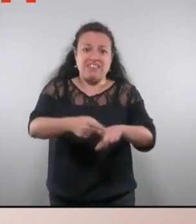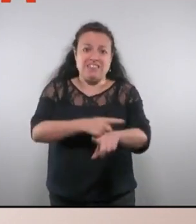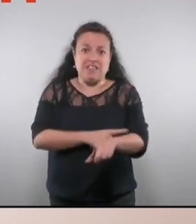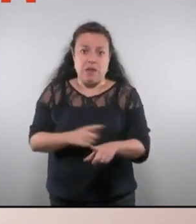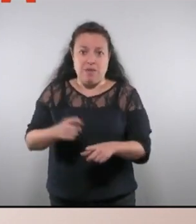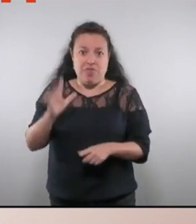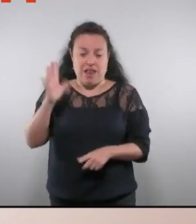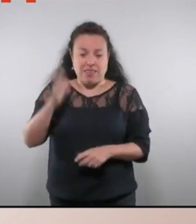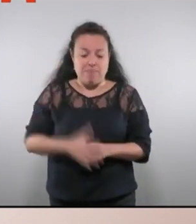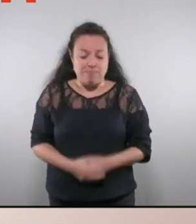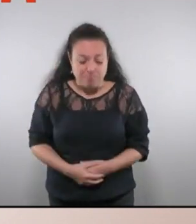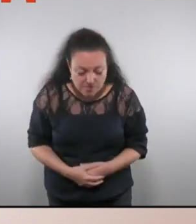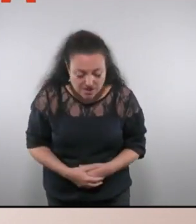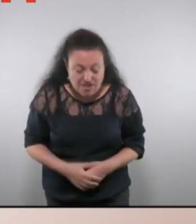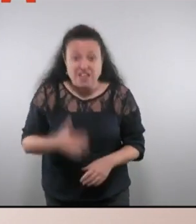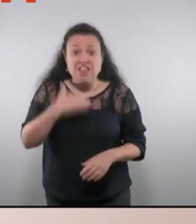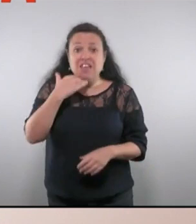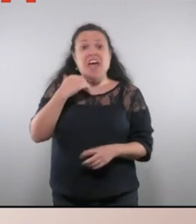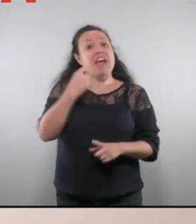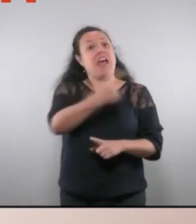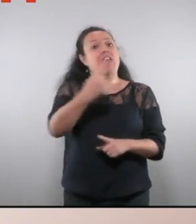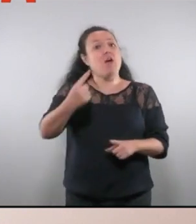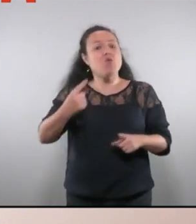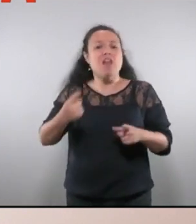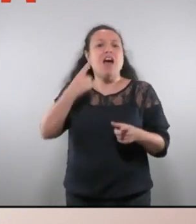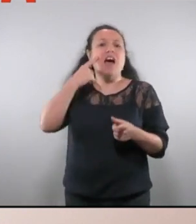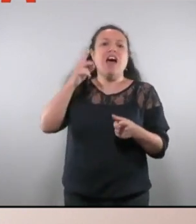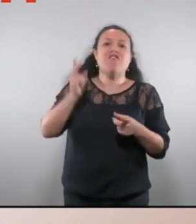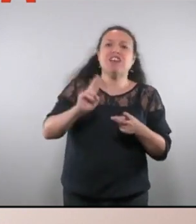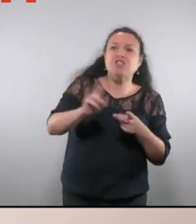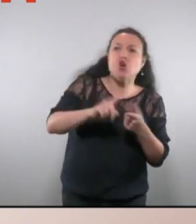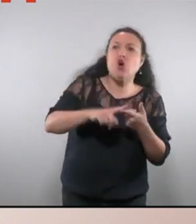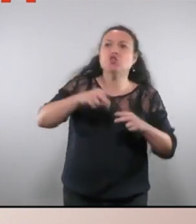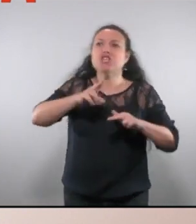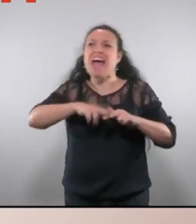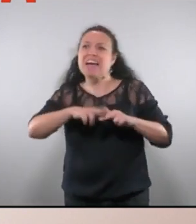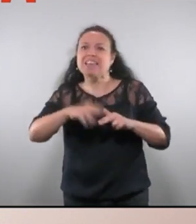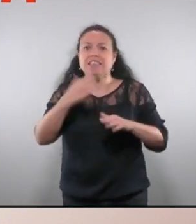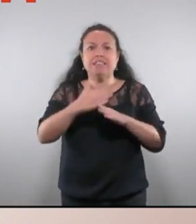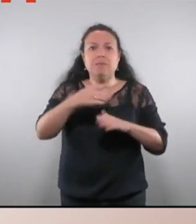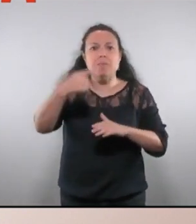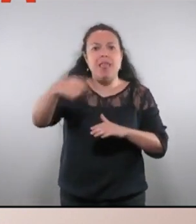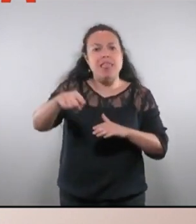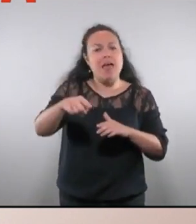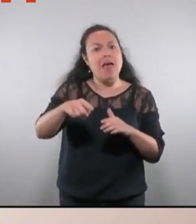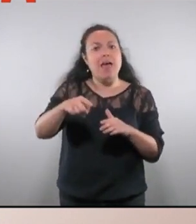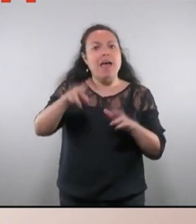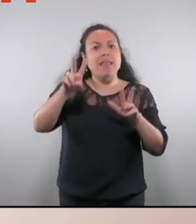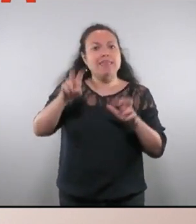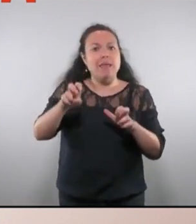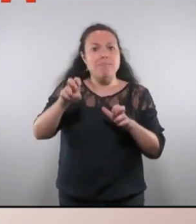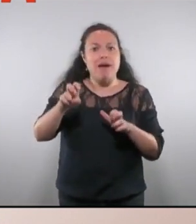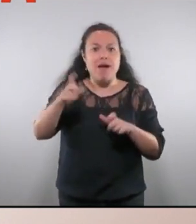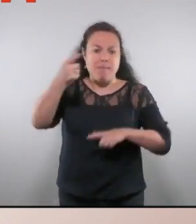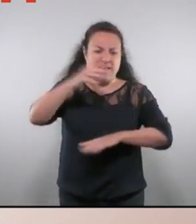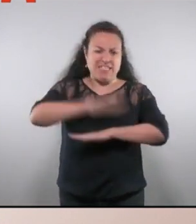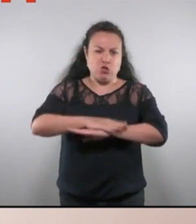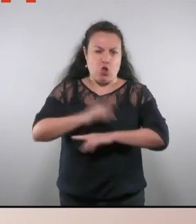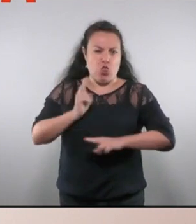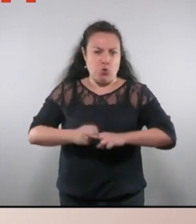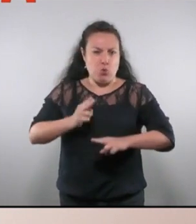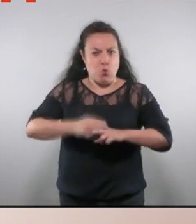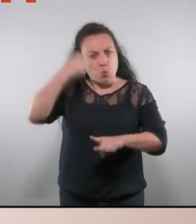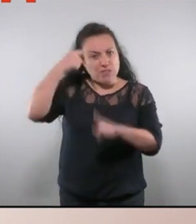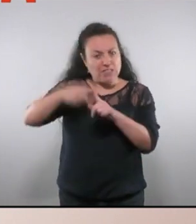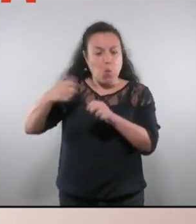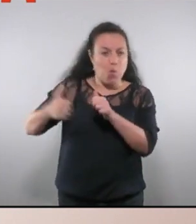Això sí, en cada una de les mocions, versions i actes hi trobem aquella vella recepta de la mà dura per poder perseguir